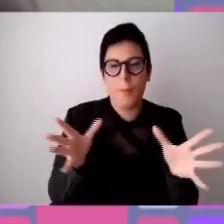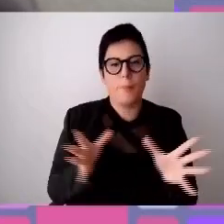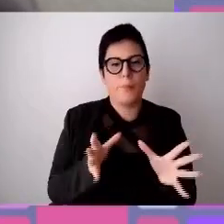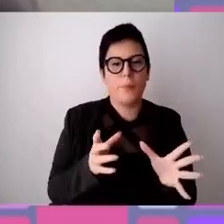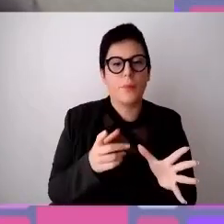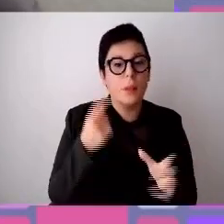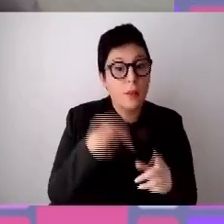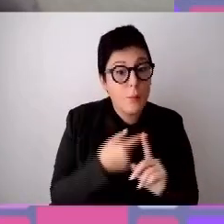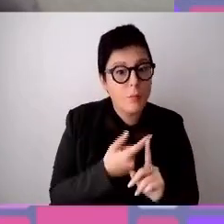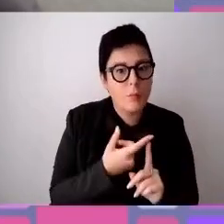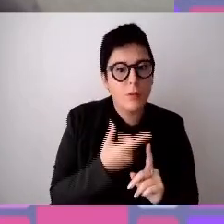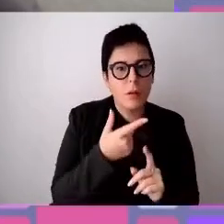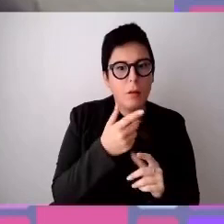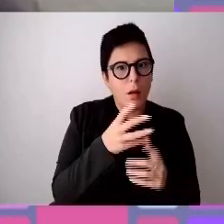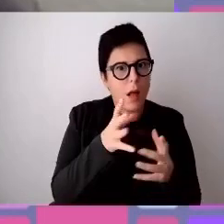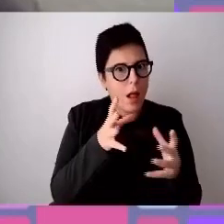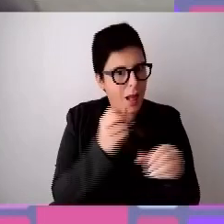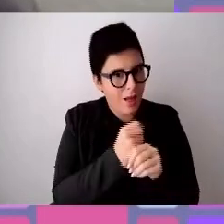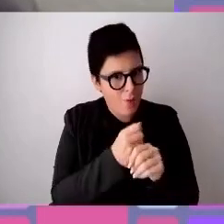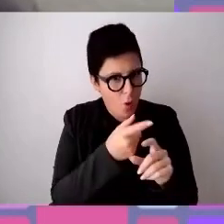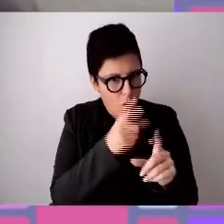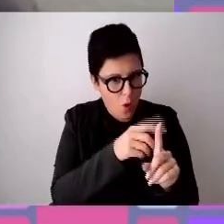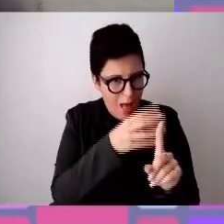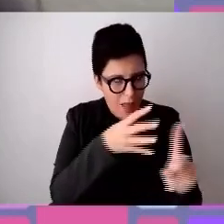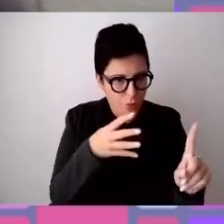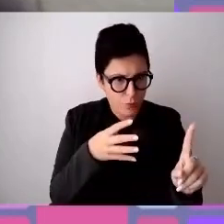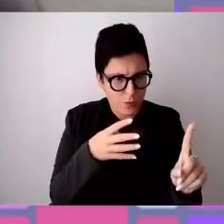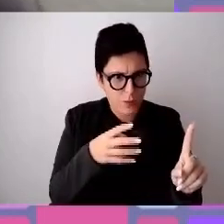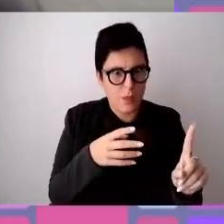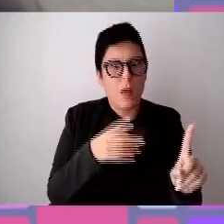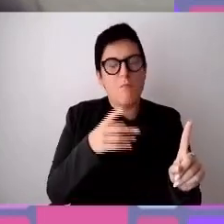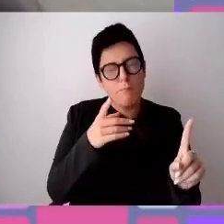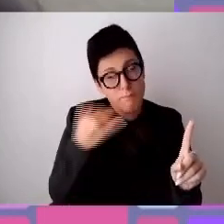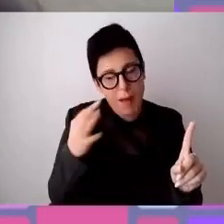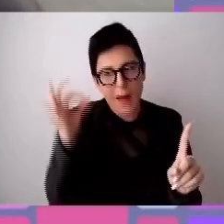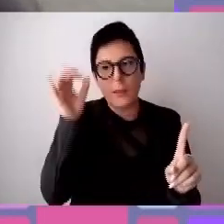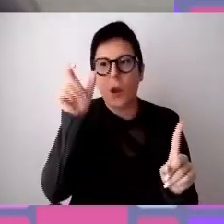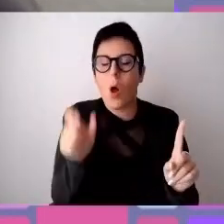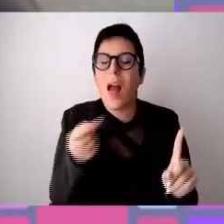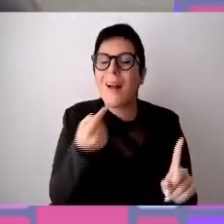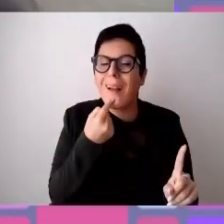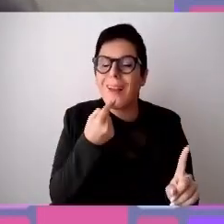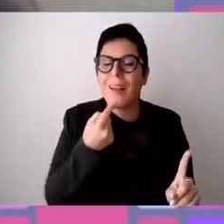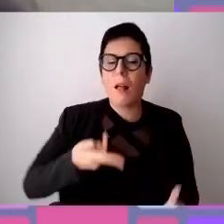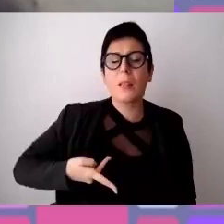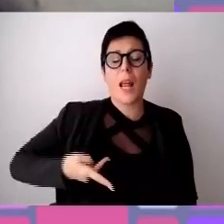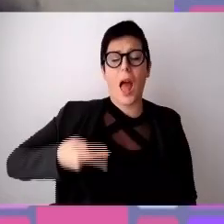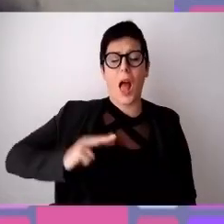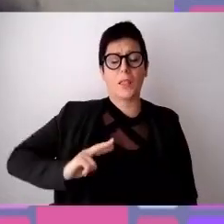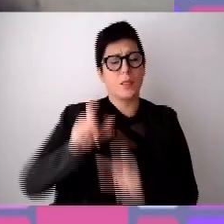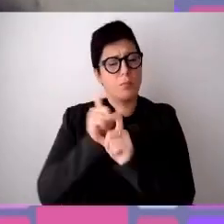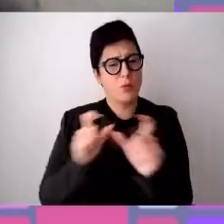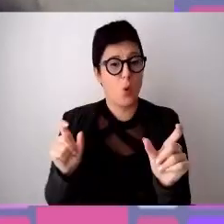T, questo possa risultare difficilissimo. Con Manpower stiamo realizzando